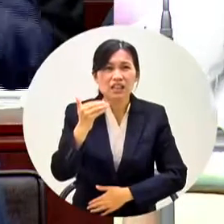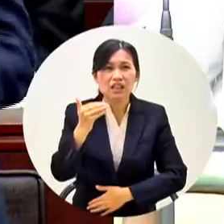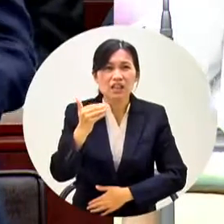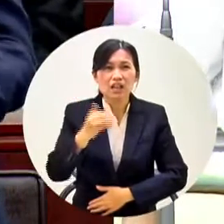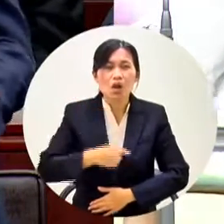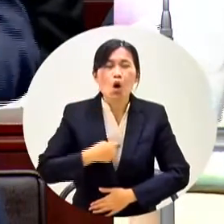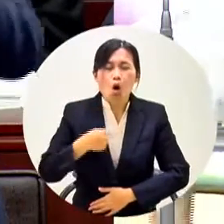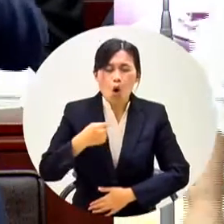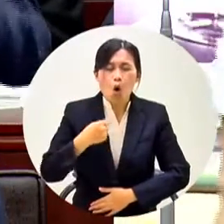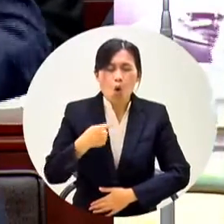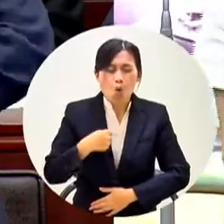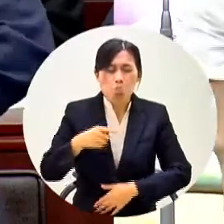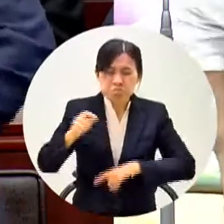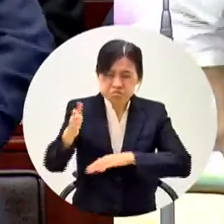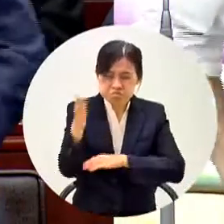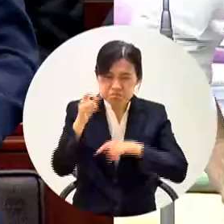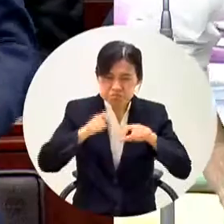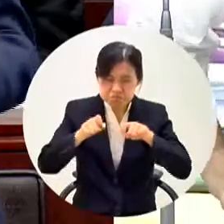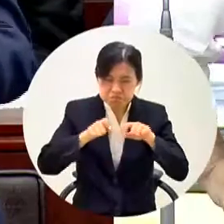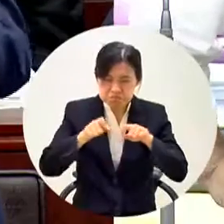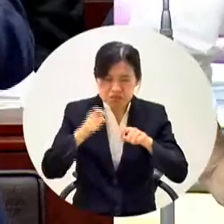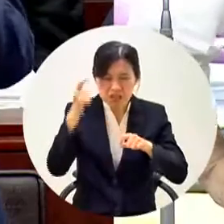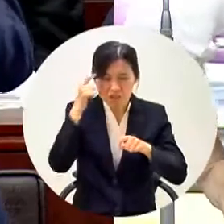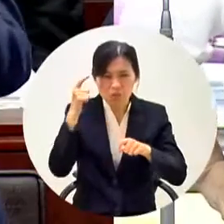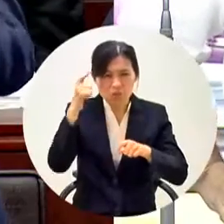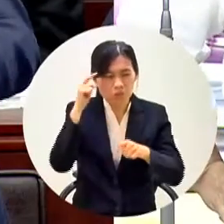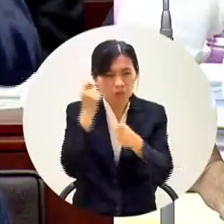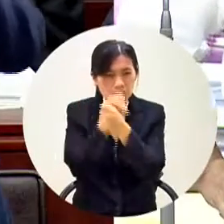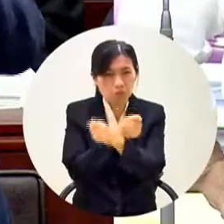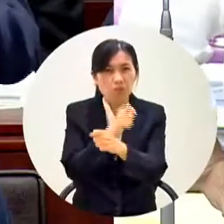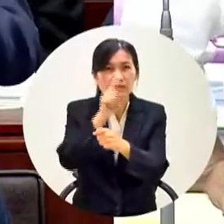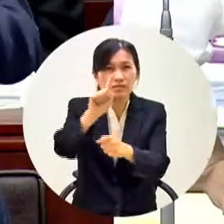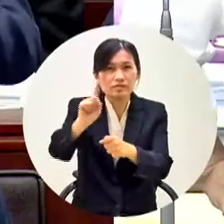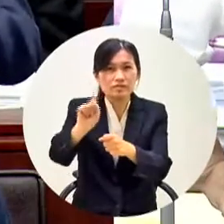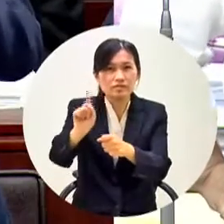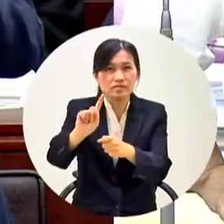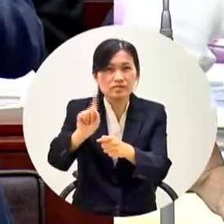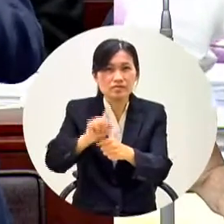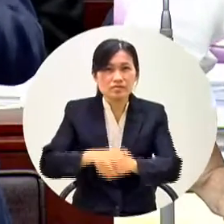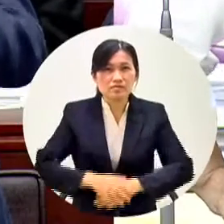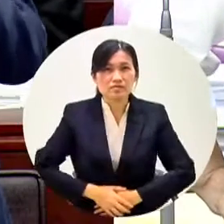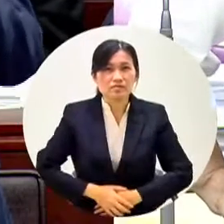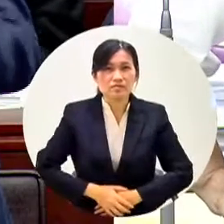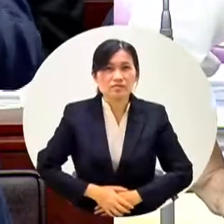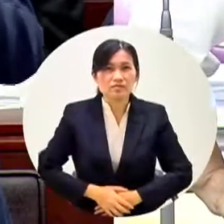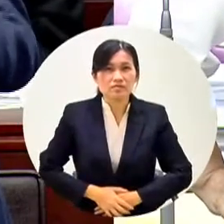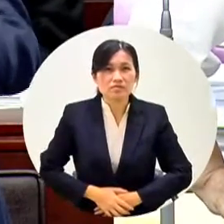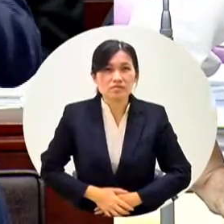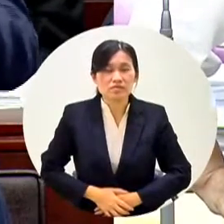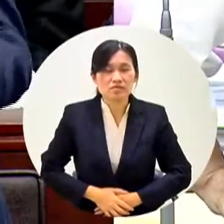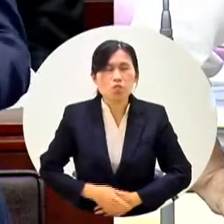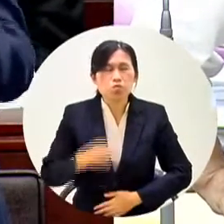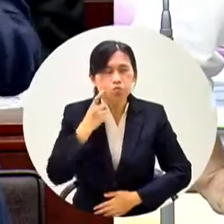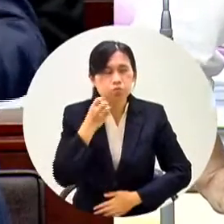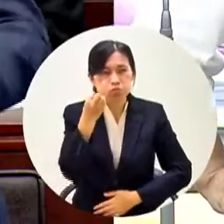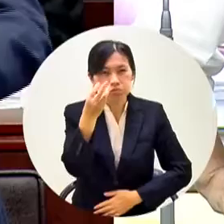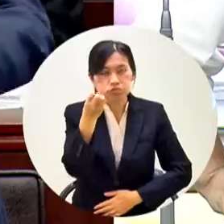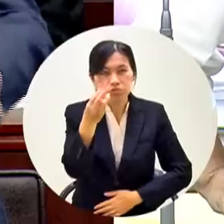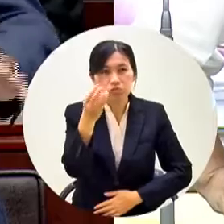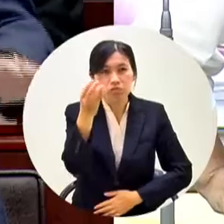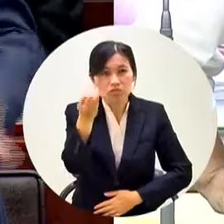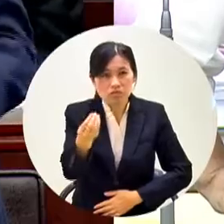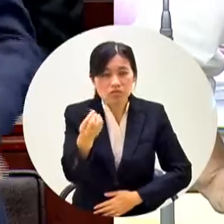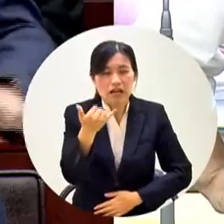是我來做決策應該要這樣子考慮這件事情我現在是假定你你會不會考慮要做我假定三百萬確實